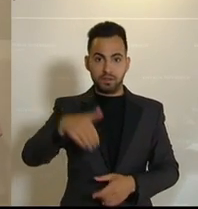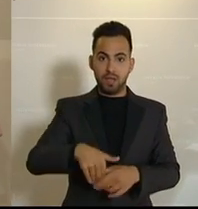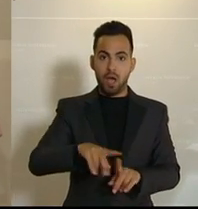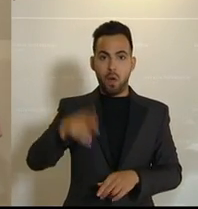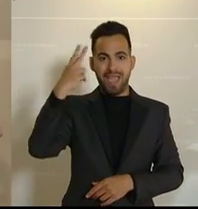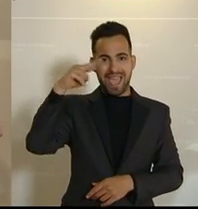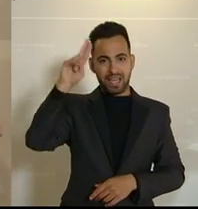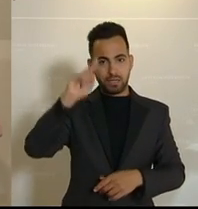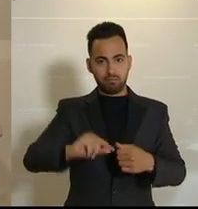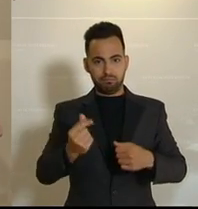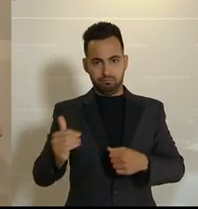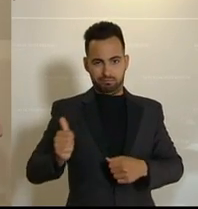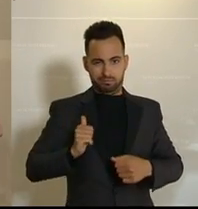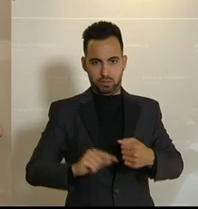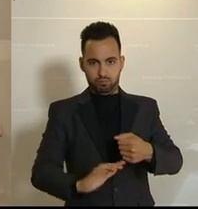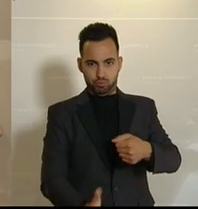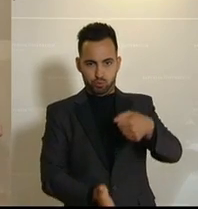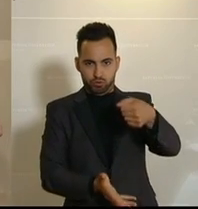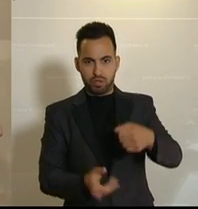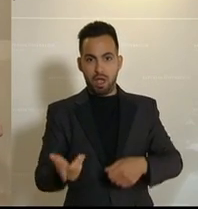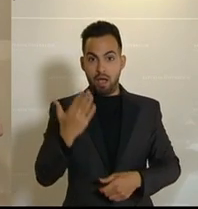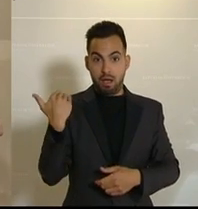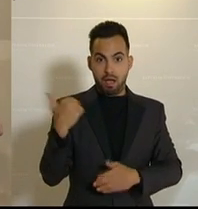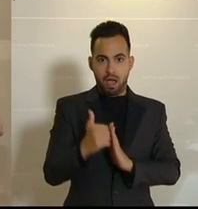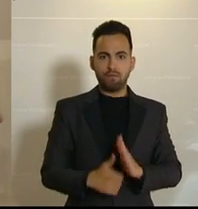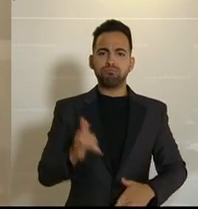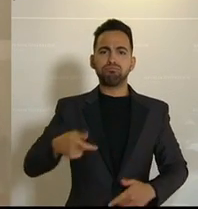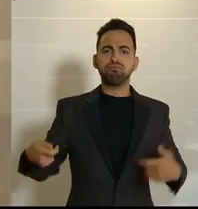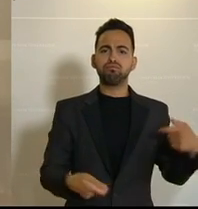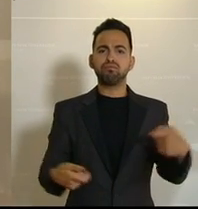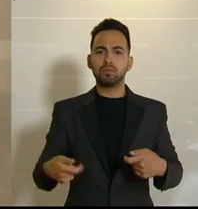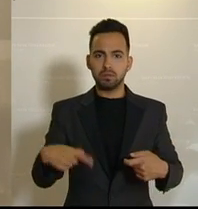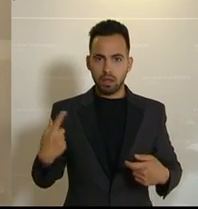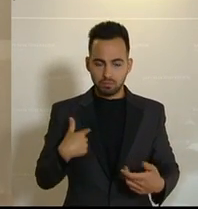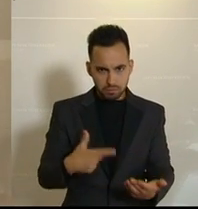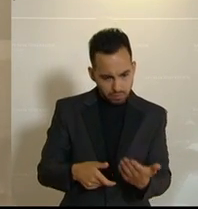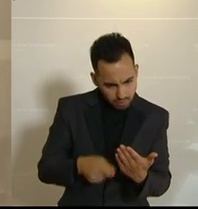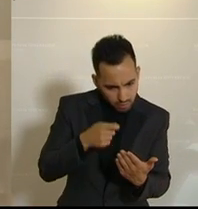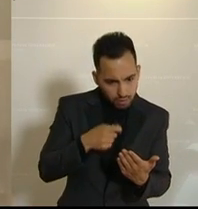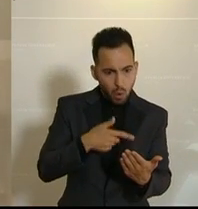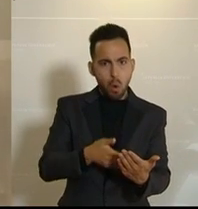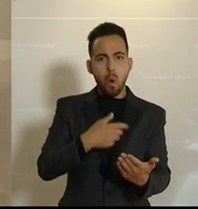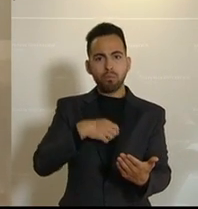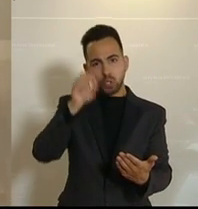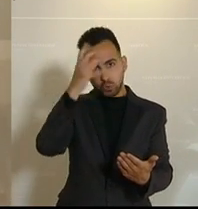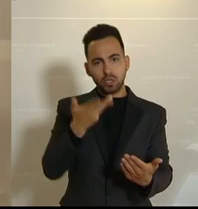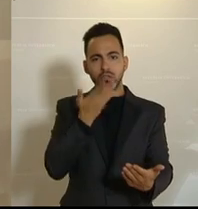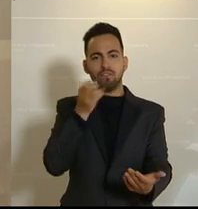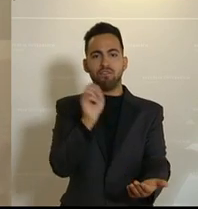Heeresbudget waren anfangs vielversprechend, es puppen sich aber näher beleuchtet als türkiser Flop.